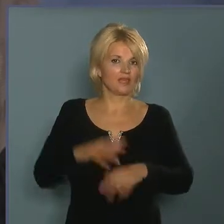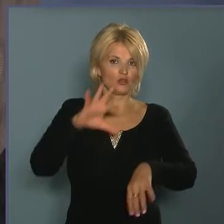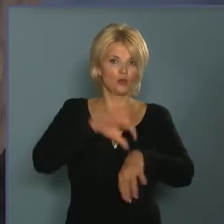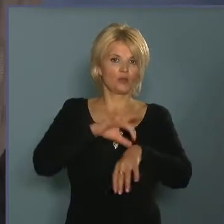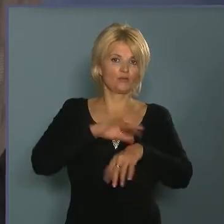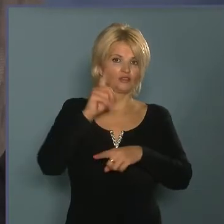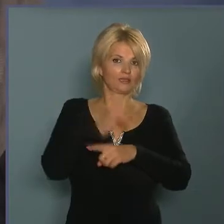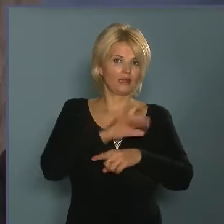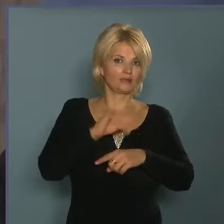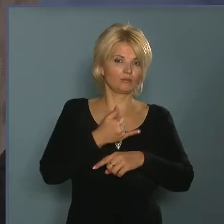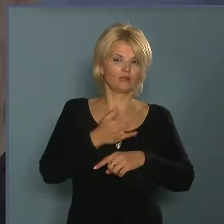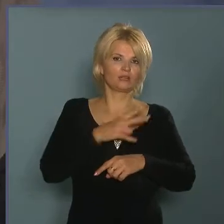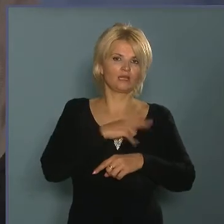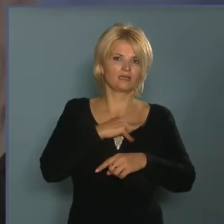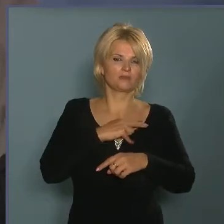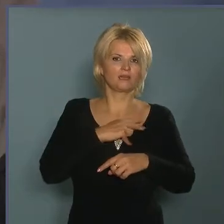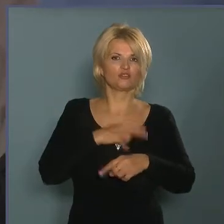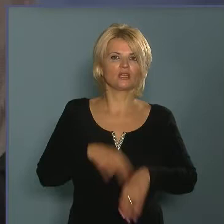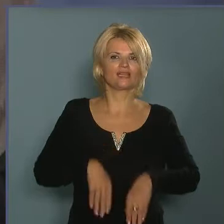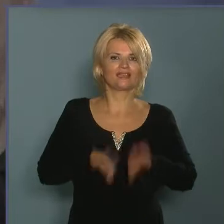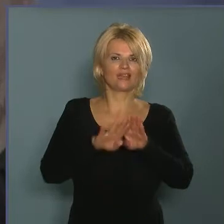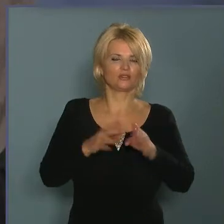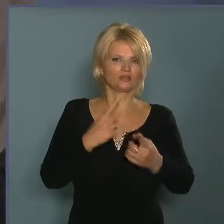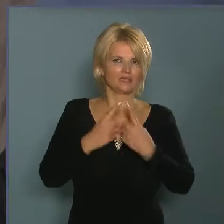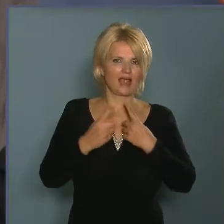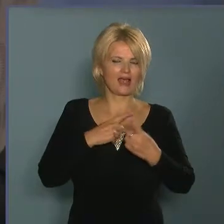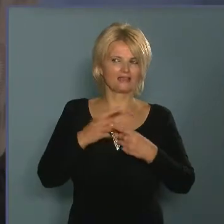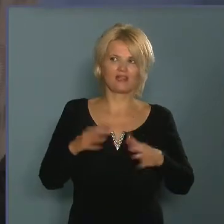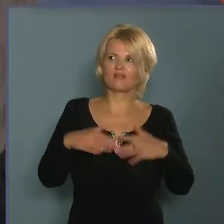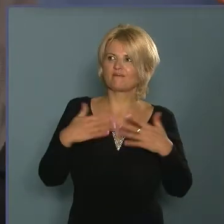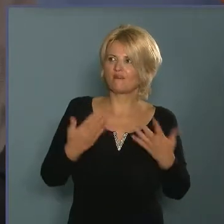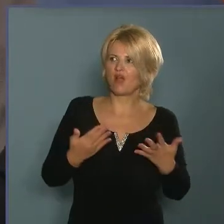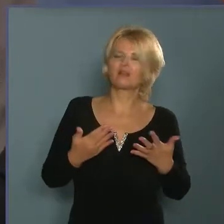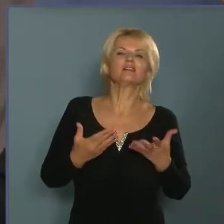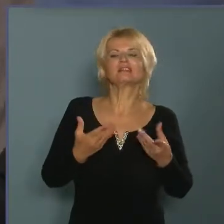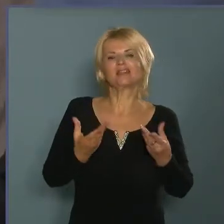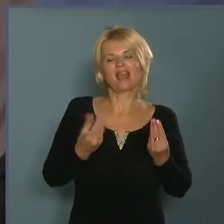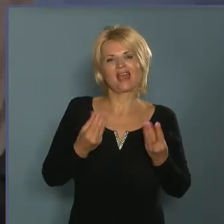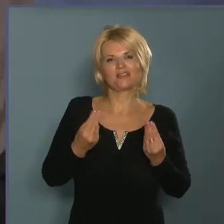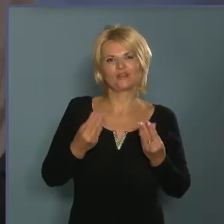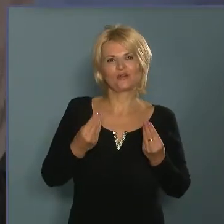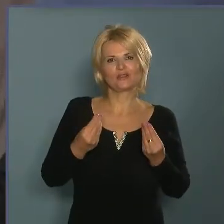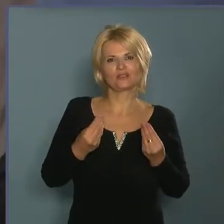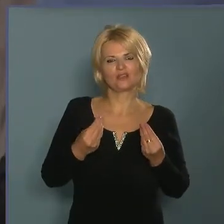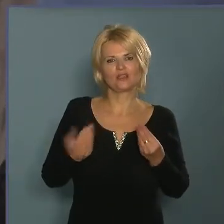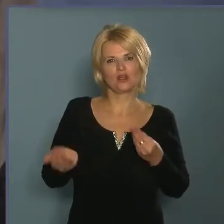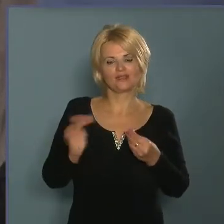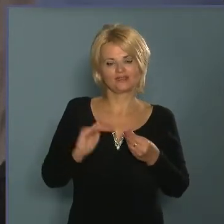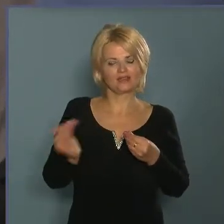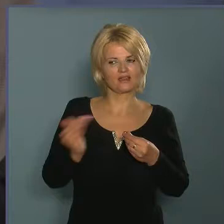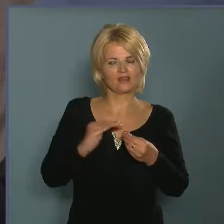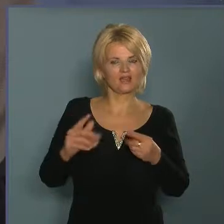orvosi rendelőben is helye lehet egy-egy társas játéknak, vagy egy olyan eszköznek, amivel a gyerekek